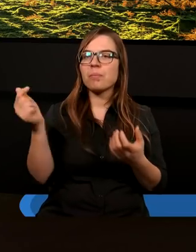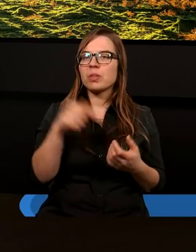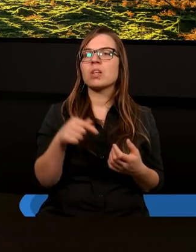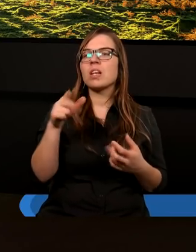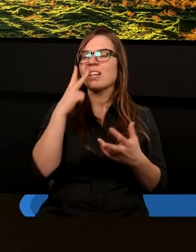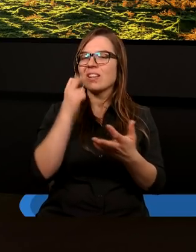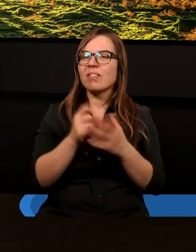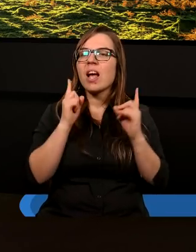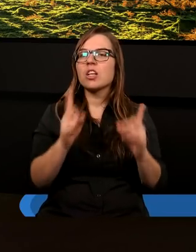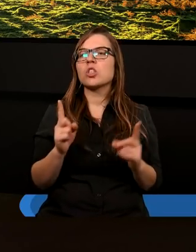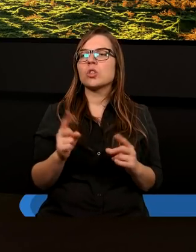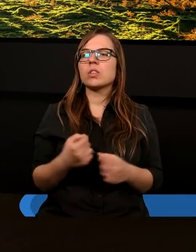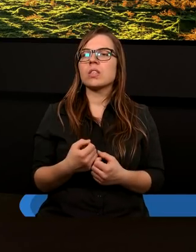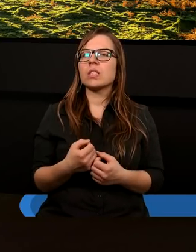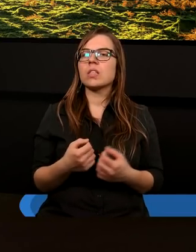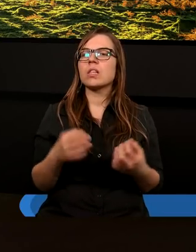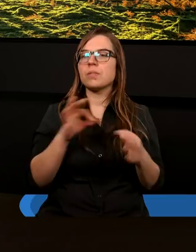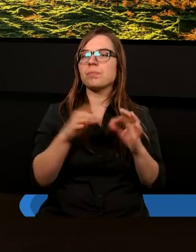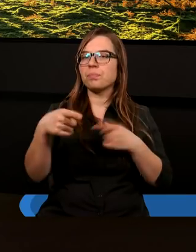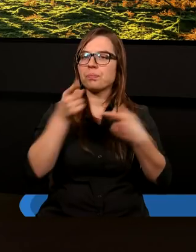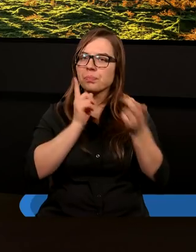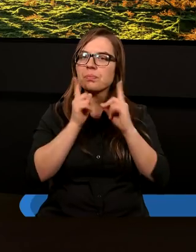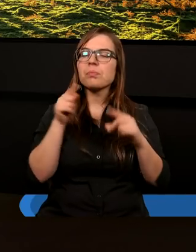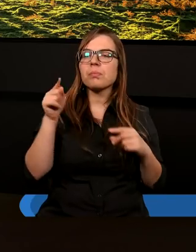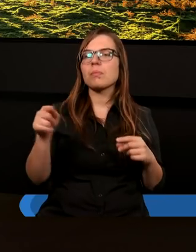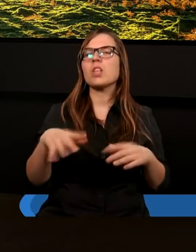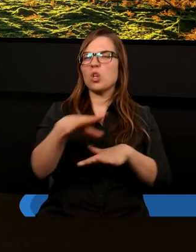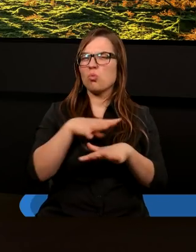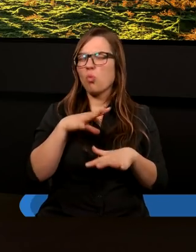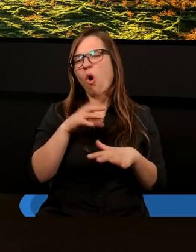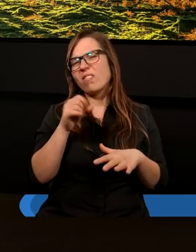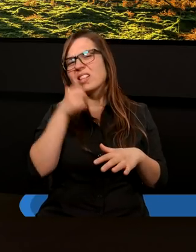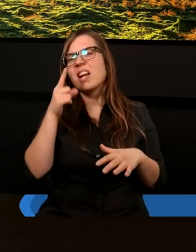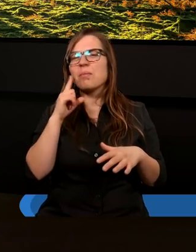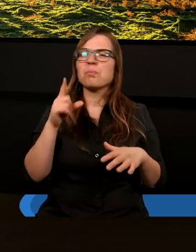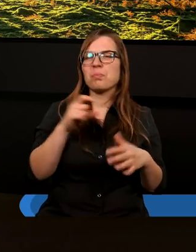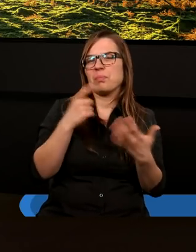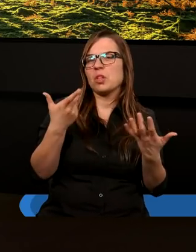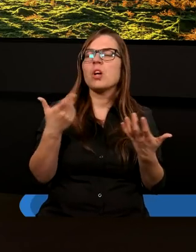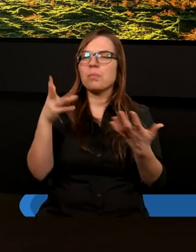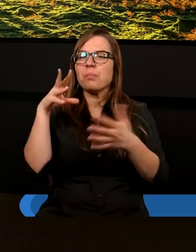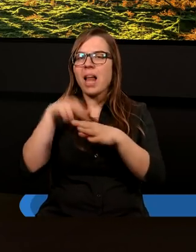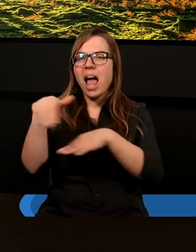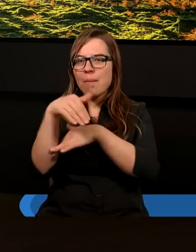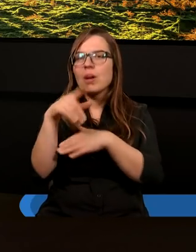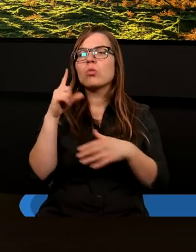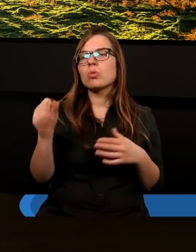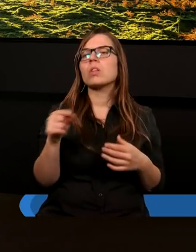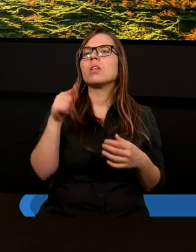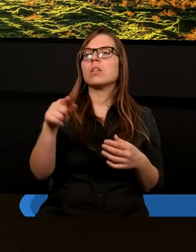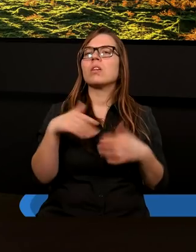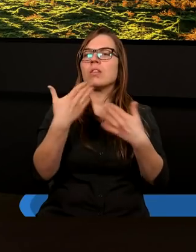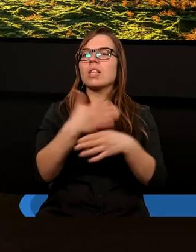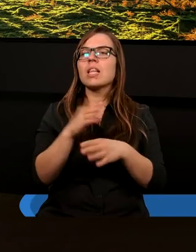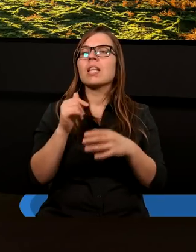stwierdził, gdy rozmawiałem z nim, starszy duchowny już, który był przed przejściem na emeryturę, podzielił się